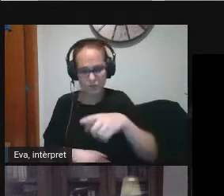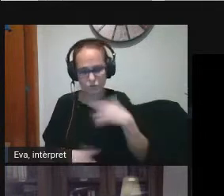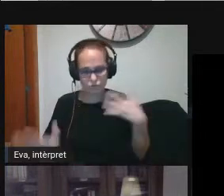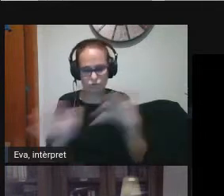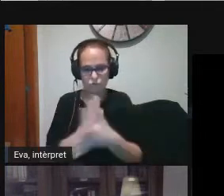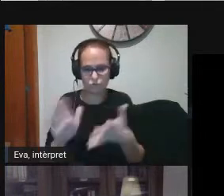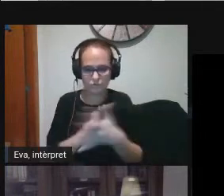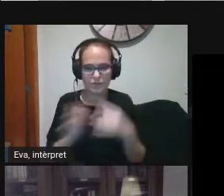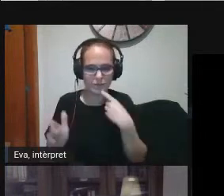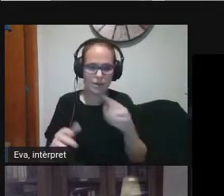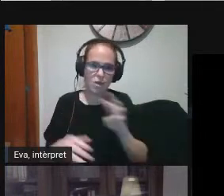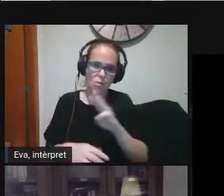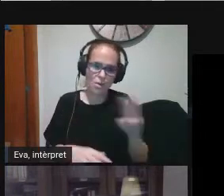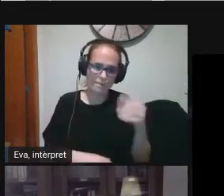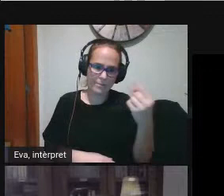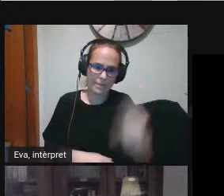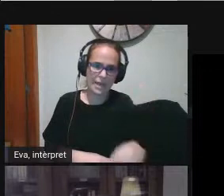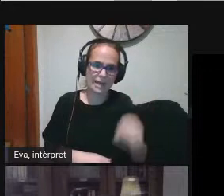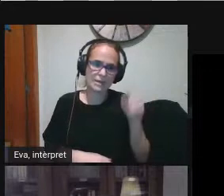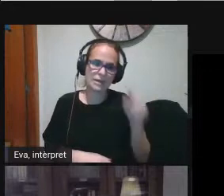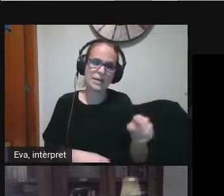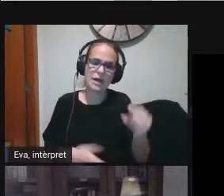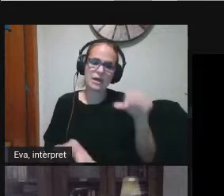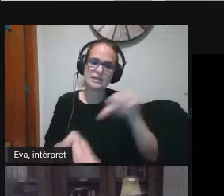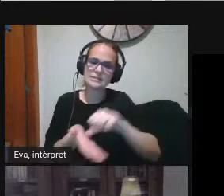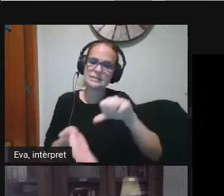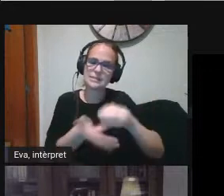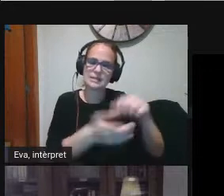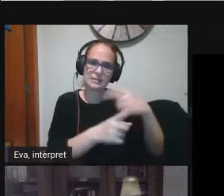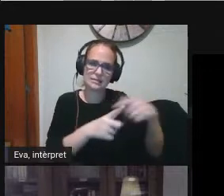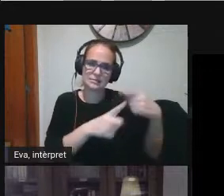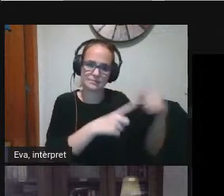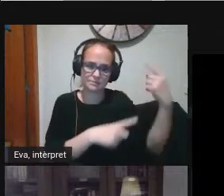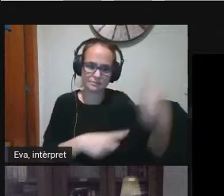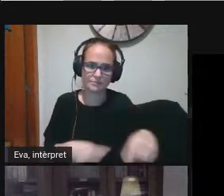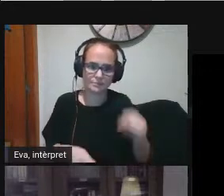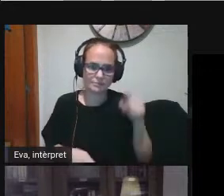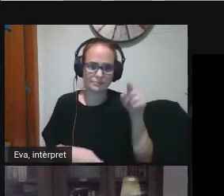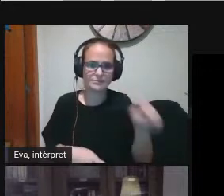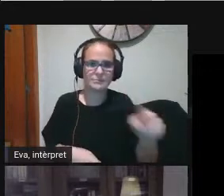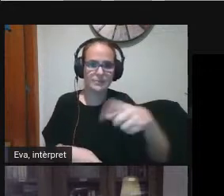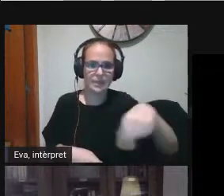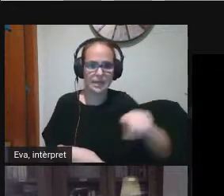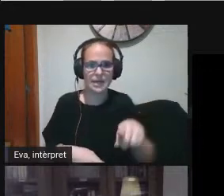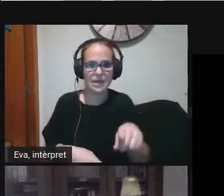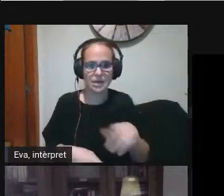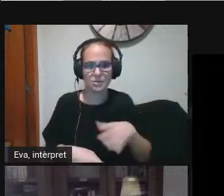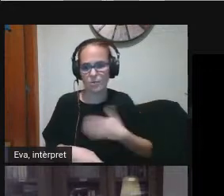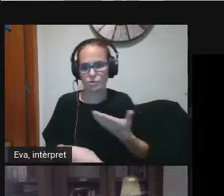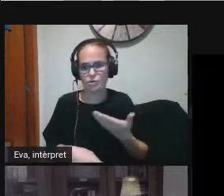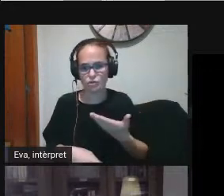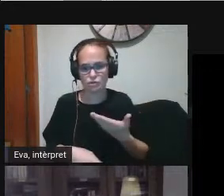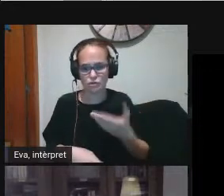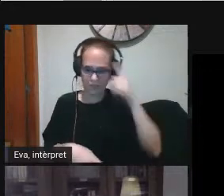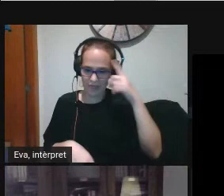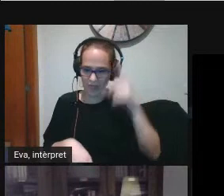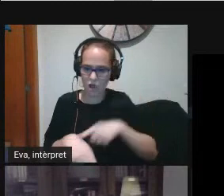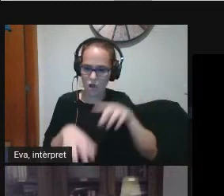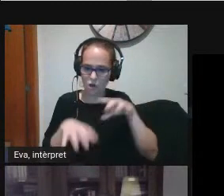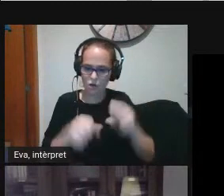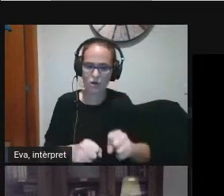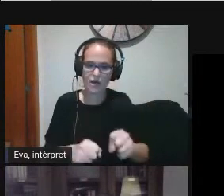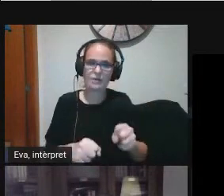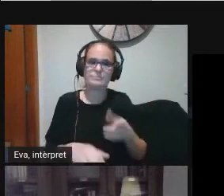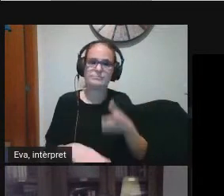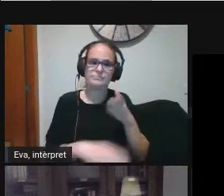tenen una pàgina web i aleshores tenen uns centres en els quals pots agafar aria i hora i et fan una prova